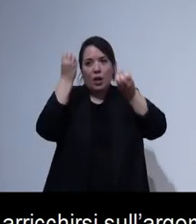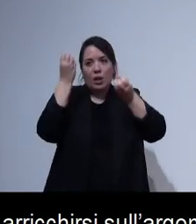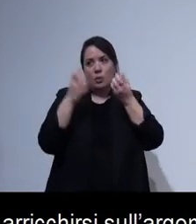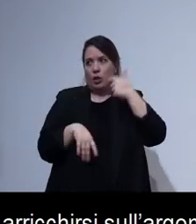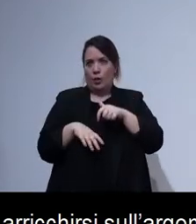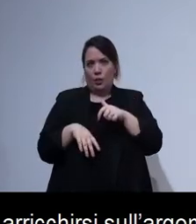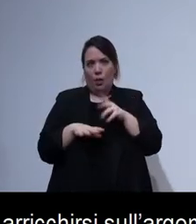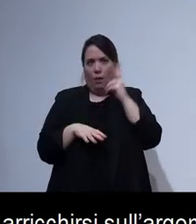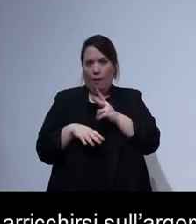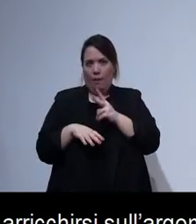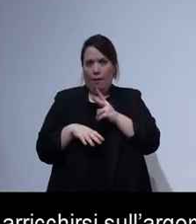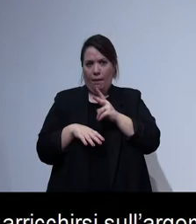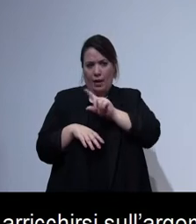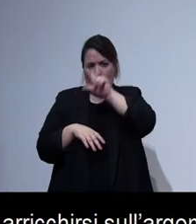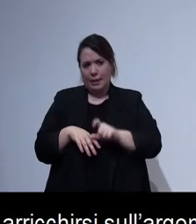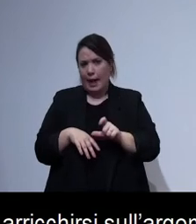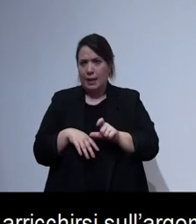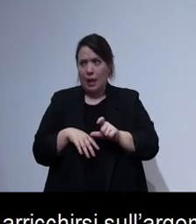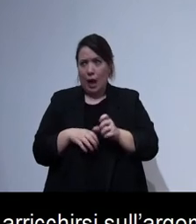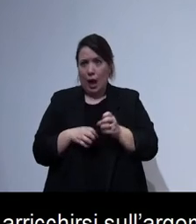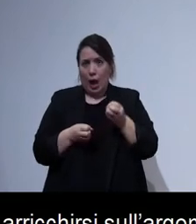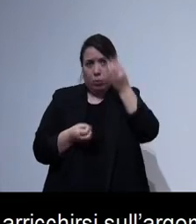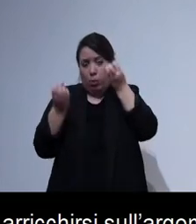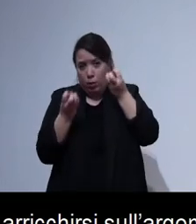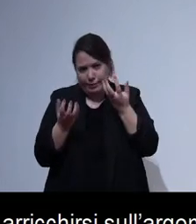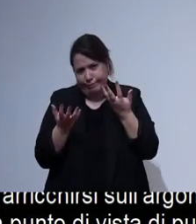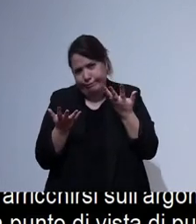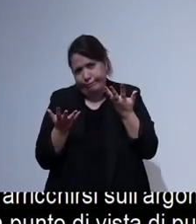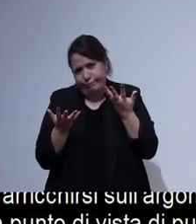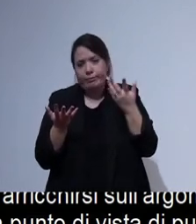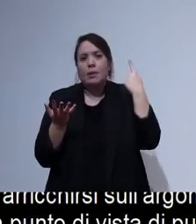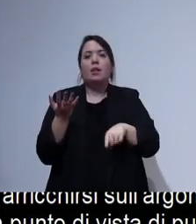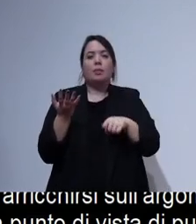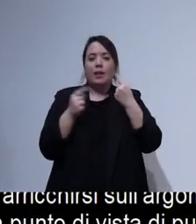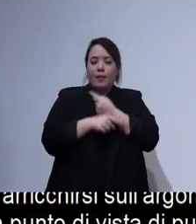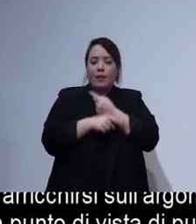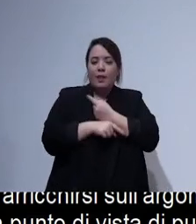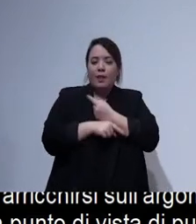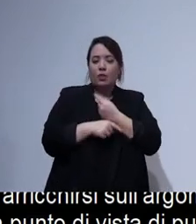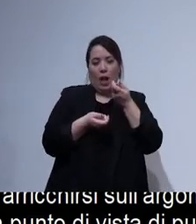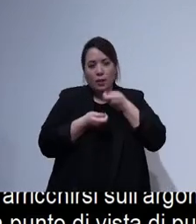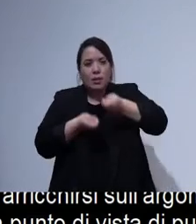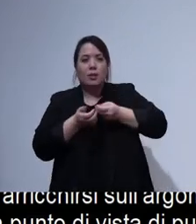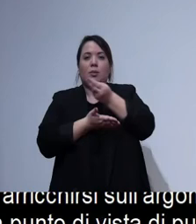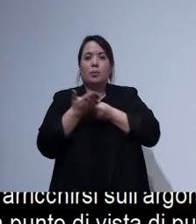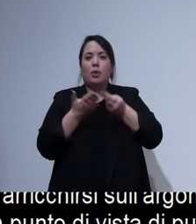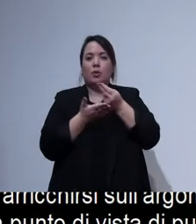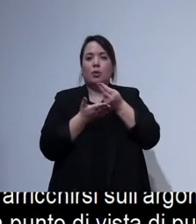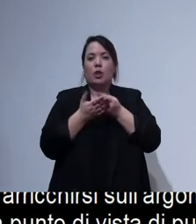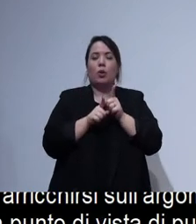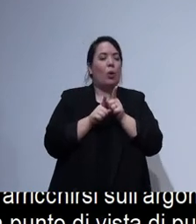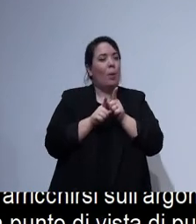soprattutto in Italia e quindi è giusto incentivare il dialogo e non fermarsi mai